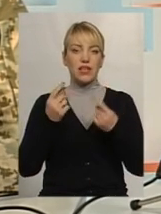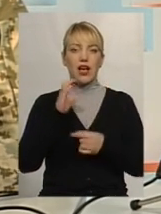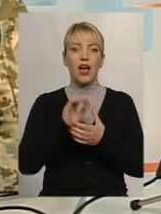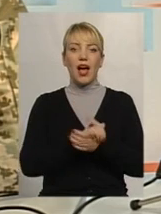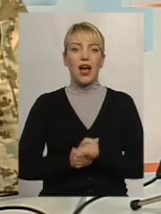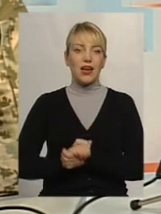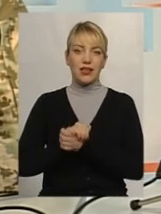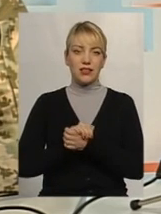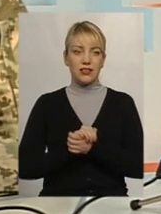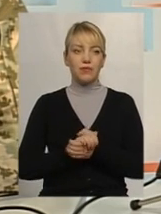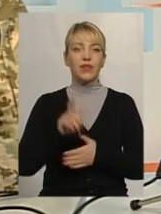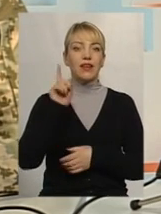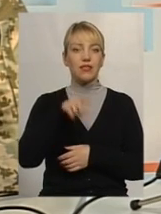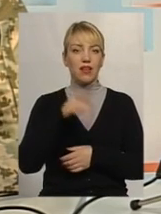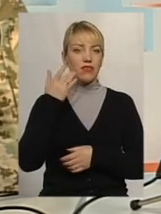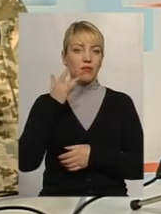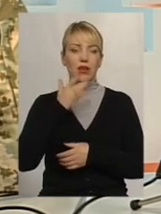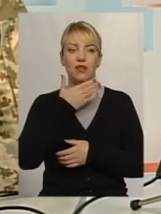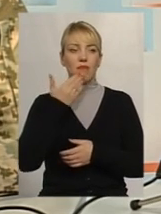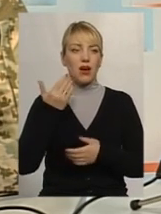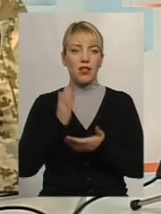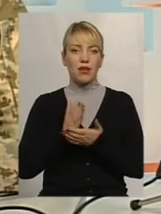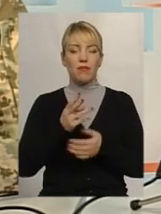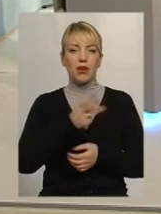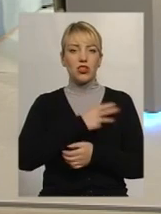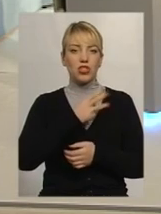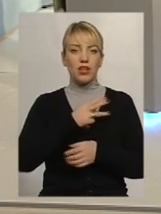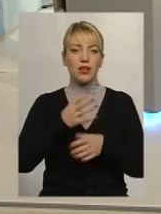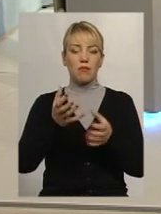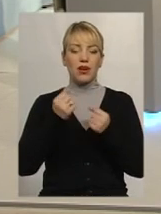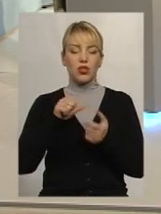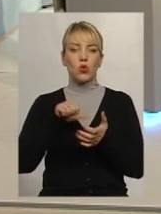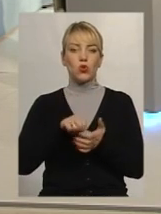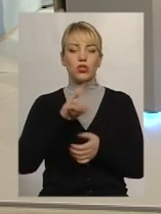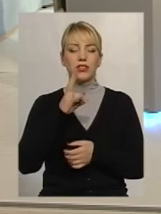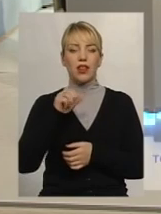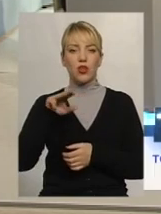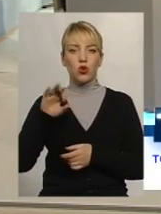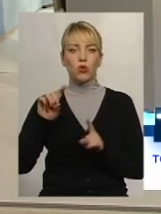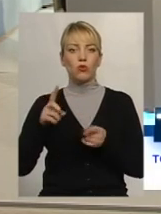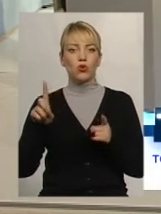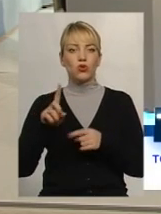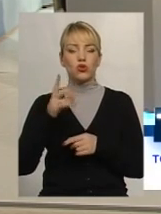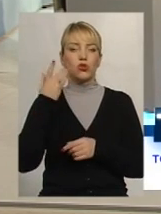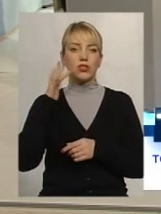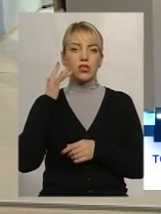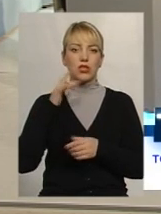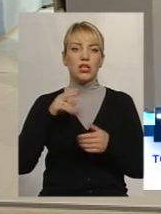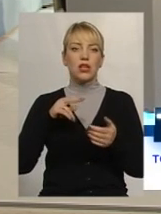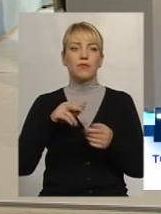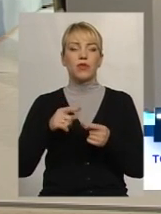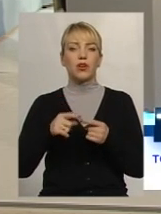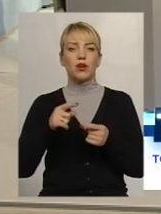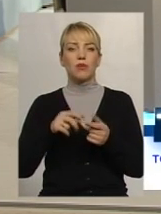Сполучені Штати не мали бажання брати участь в НАТО з самого початку, тому що Сполучені Штати стерігалися того,